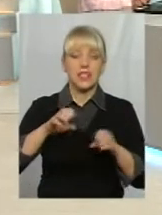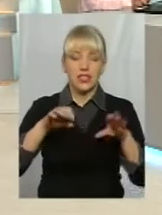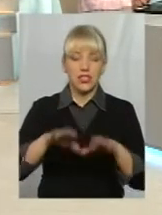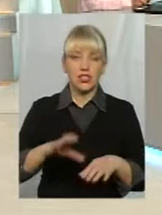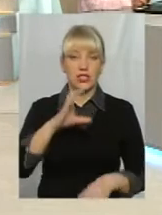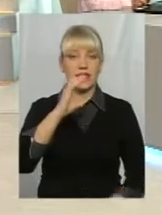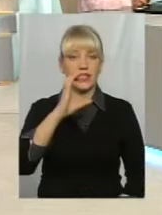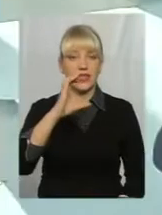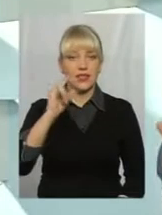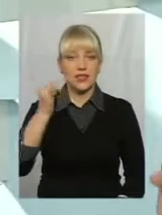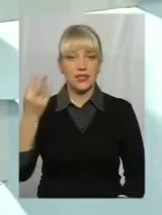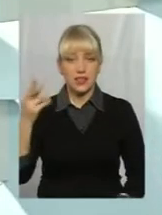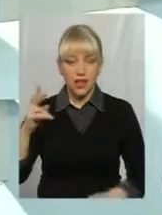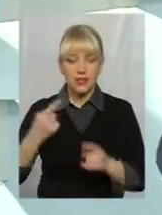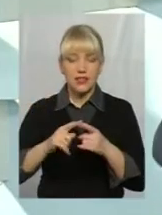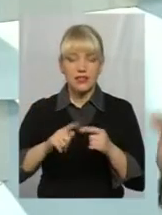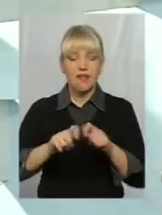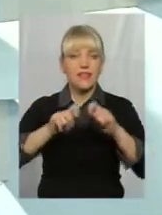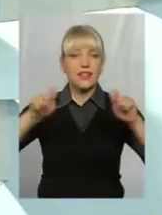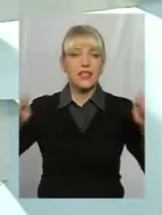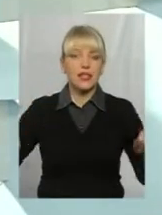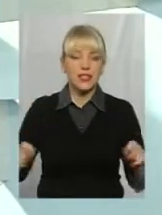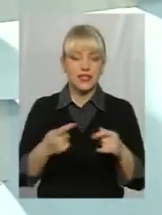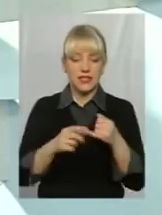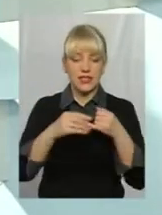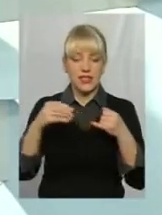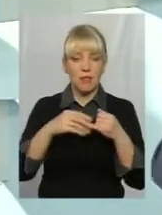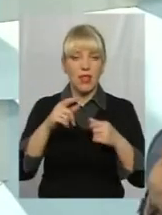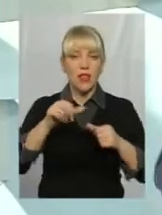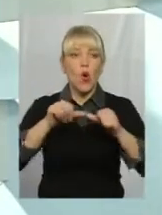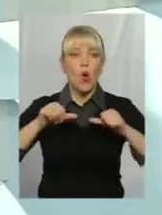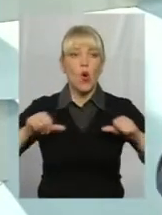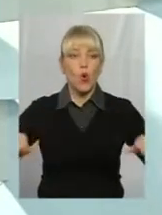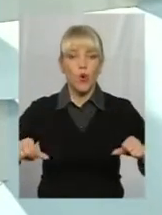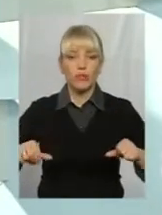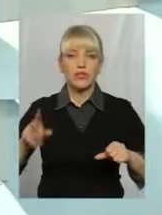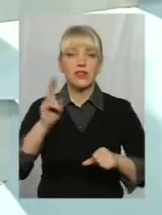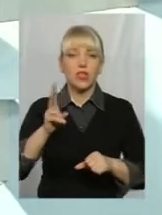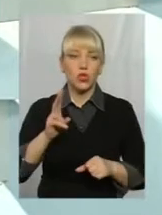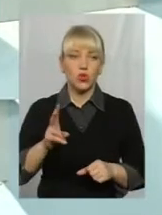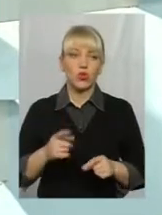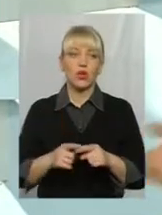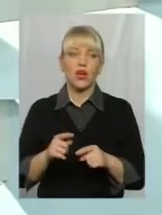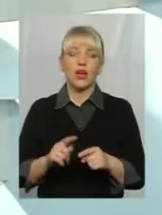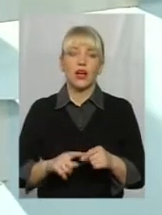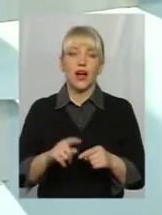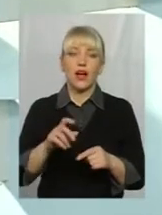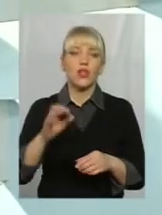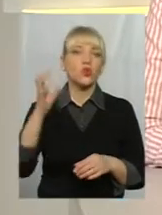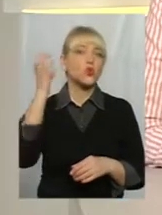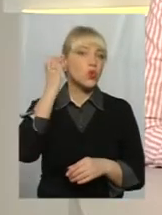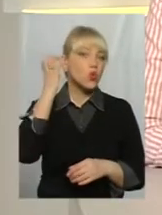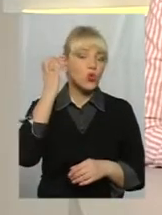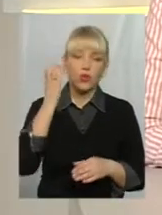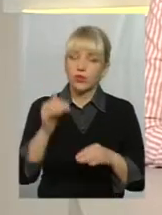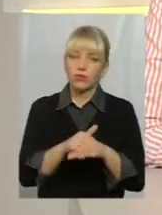відкрита. Це земельна комісія, на яку може прийти будь-хто. Це виступати на земельній комісії можна за згодою депутатів. Вас слухати, будь